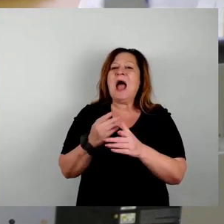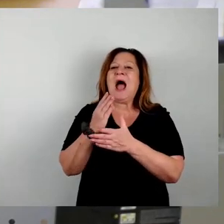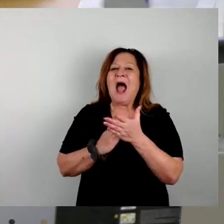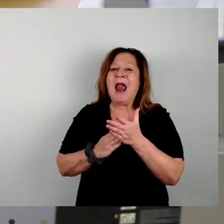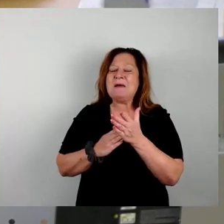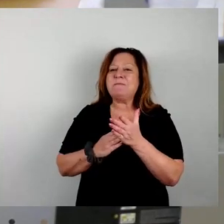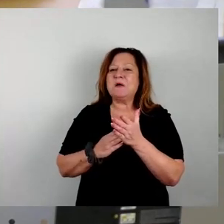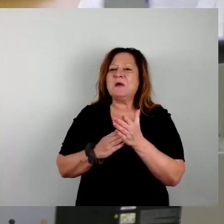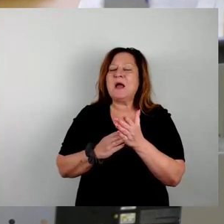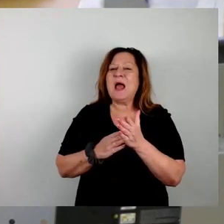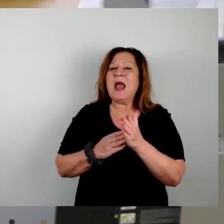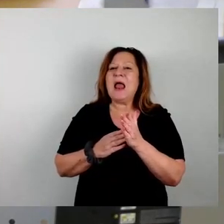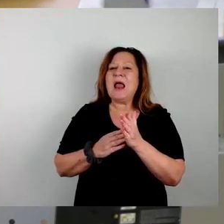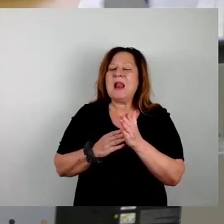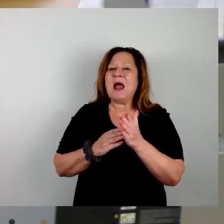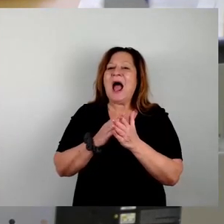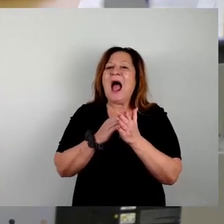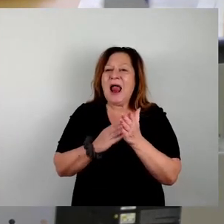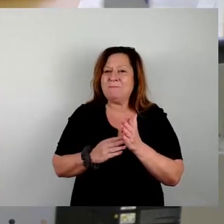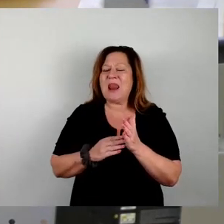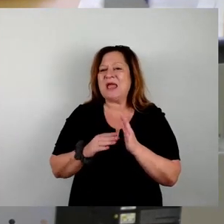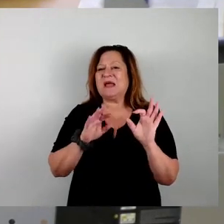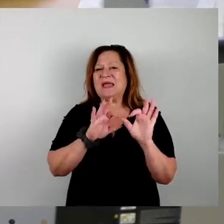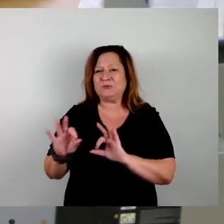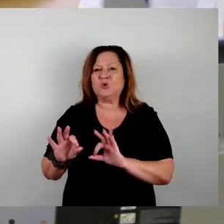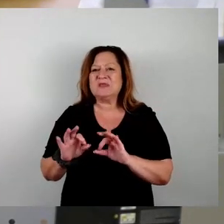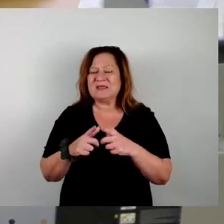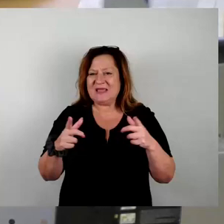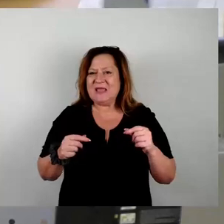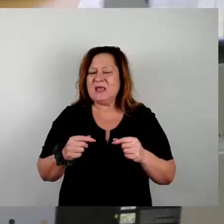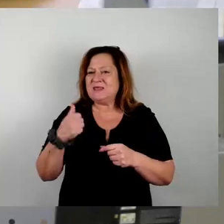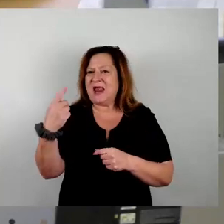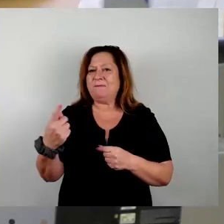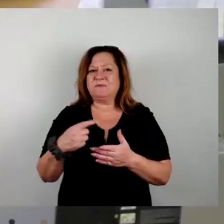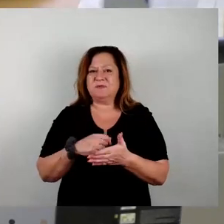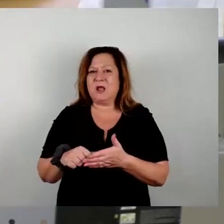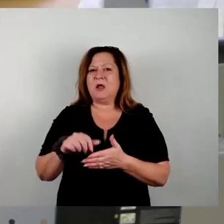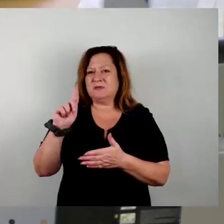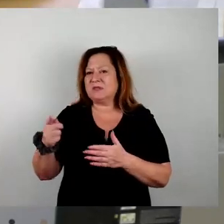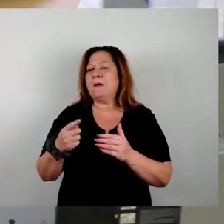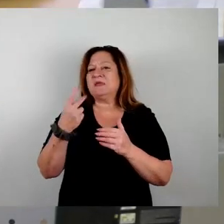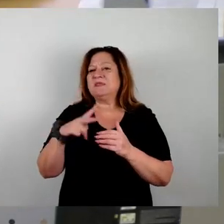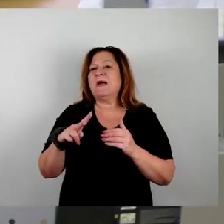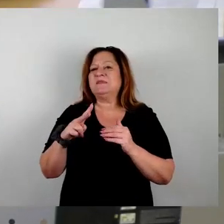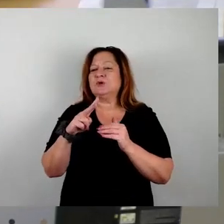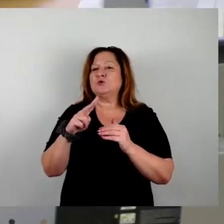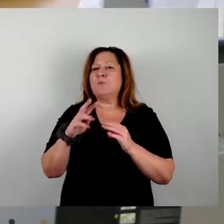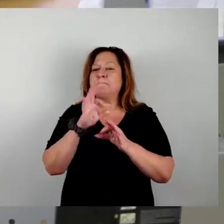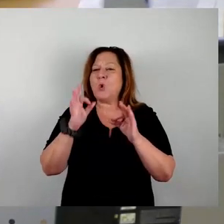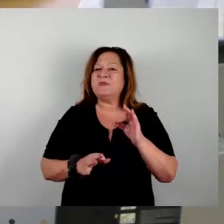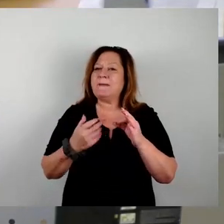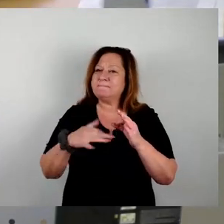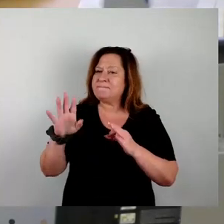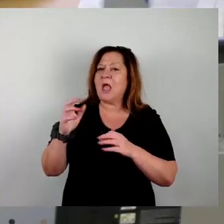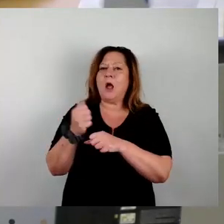Und zwar dadurch, dass der Wasserpreis dort für die Chipwerke um 20 Prozent erhöht wird. In Finnien, Globe, Foundries,